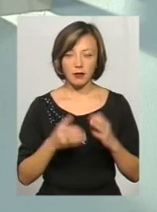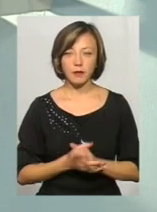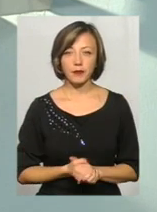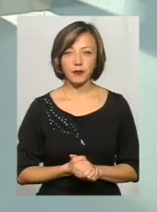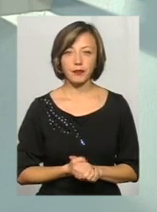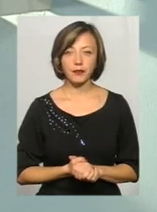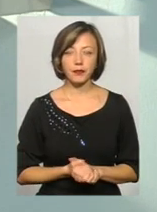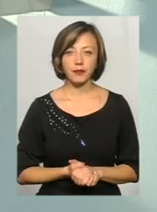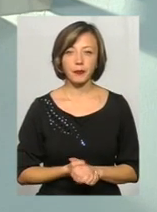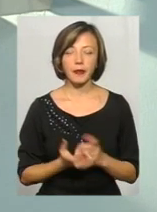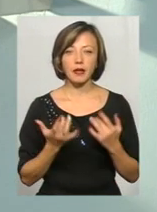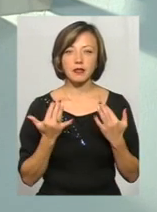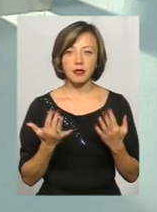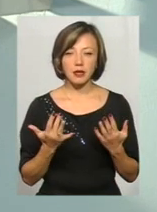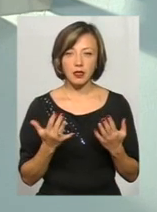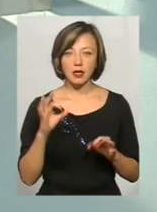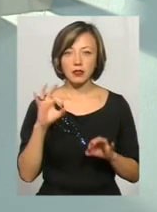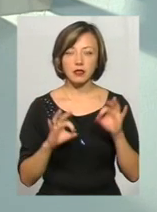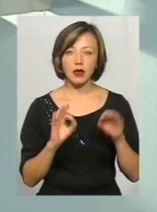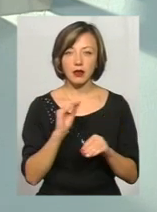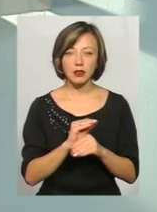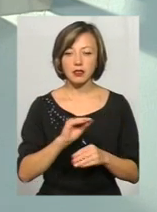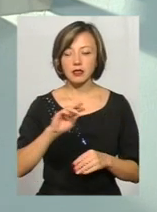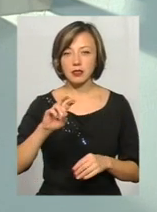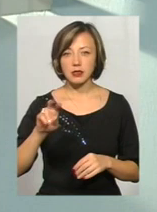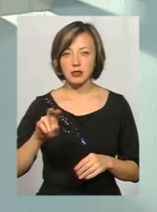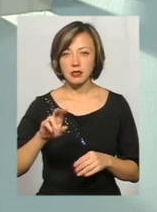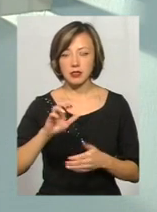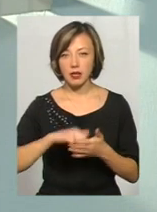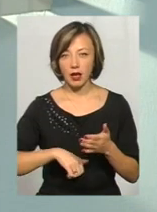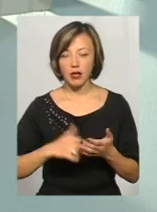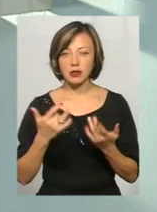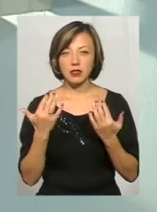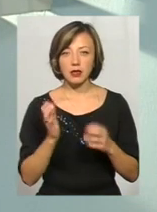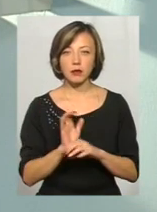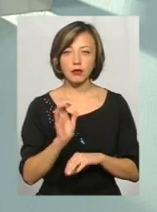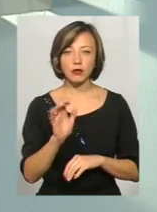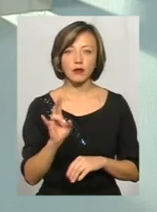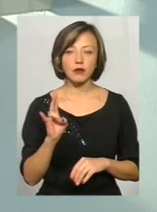немає. Скільки сальдор, скільки снято, скільки пішло на цього